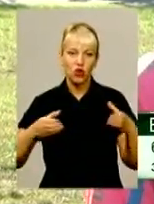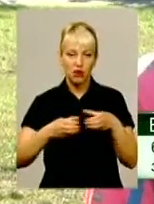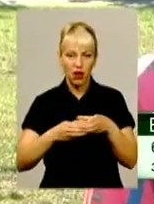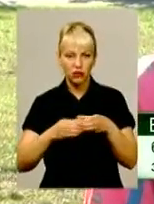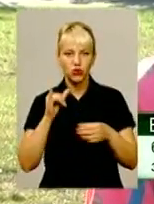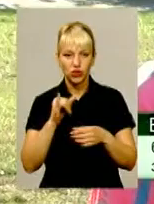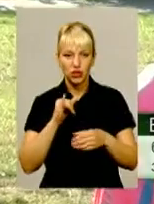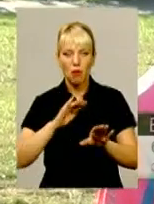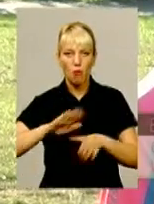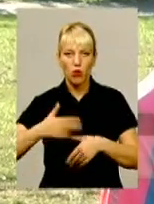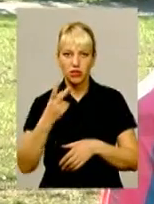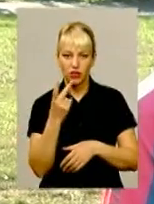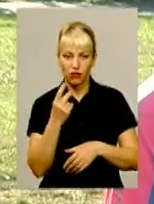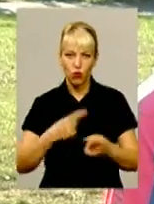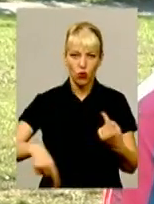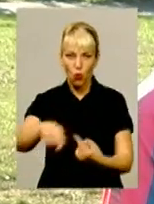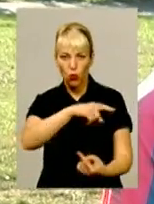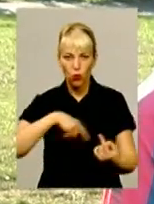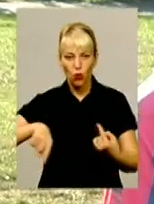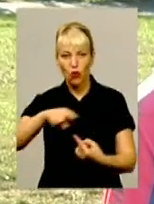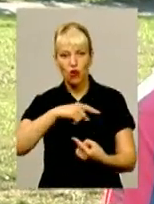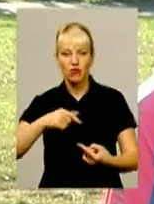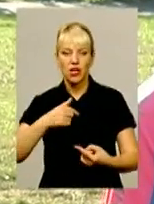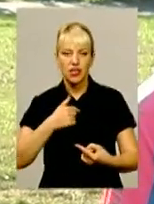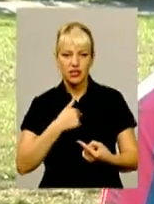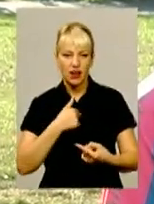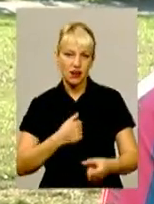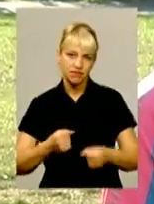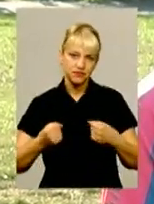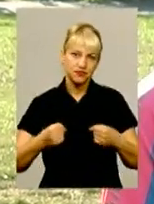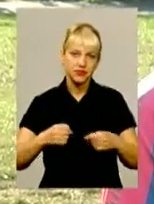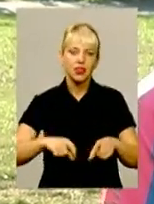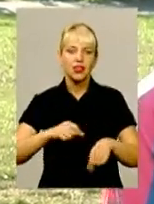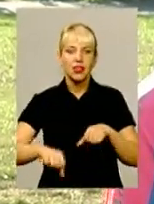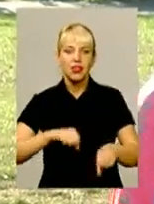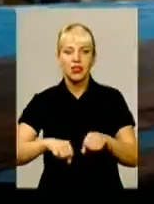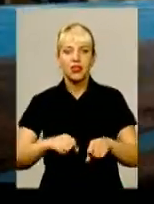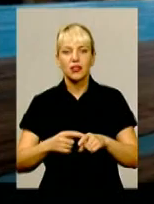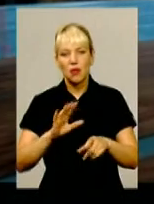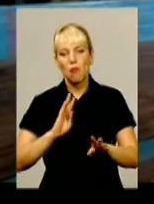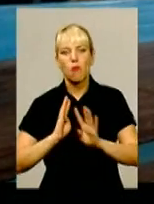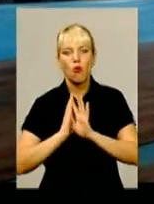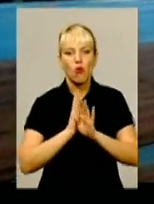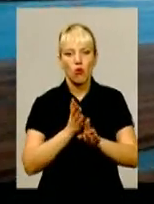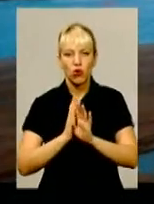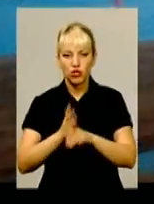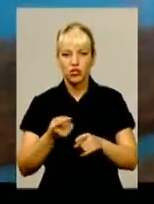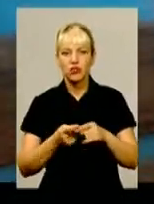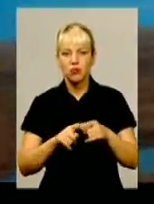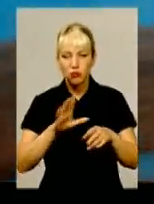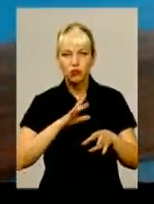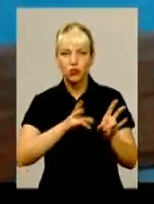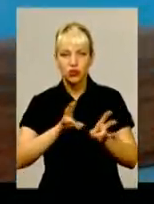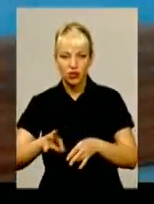і після двох цілих кругів я здавала сміну. І потім ми так по череді їхали. У цій гонці не обійшлося без